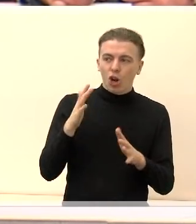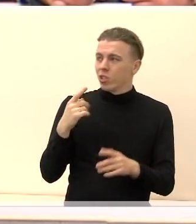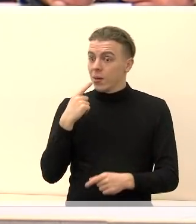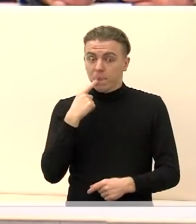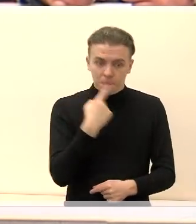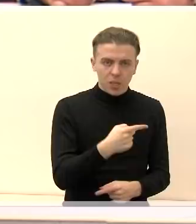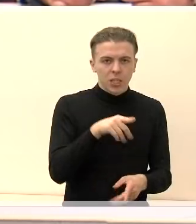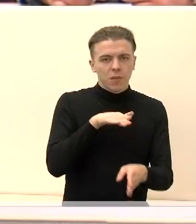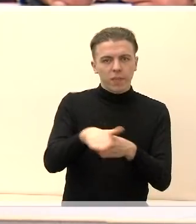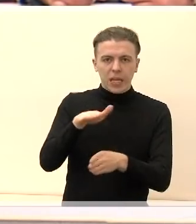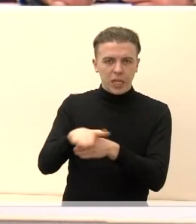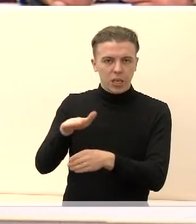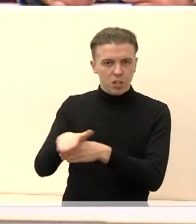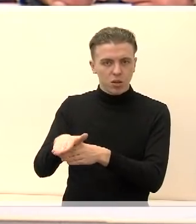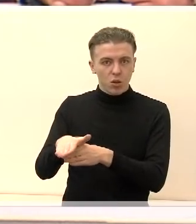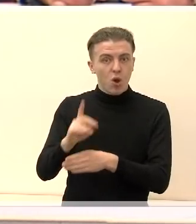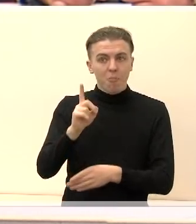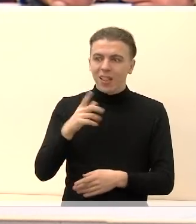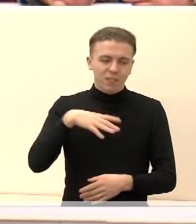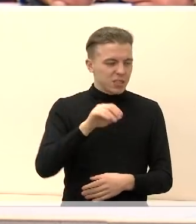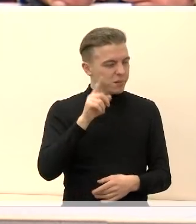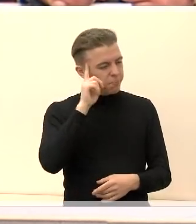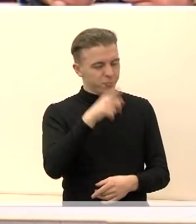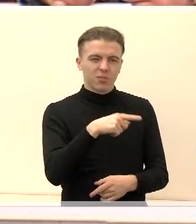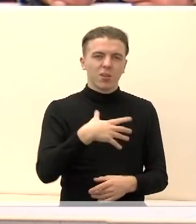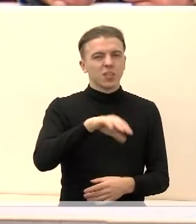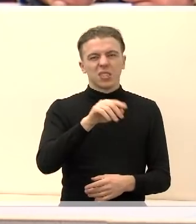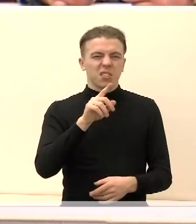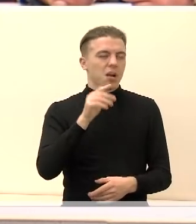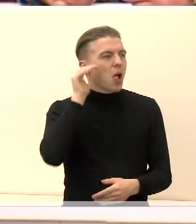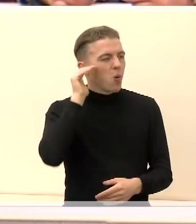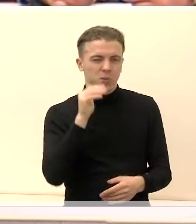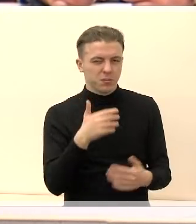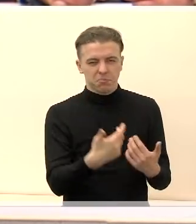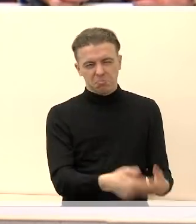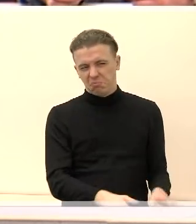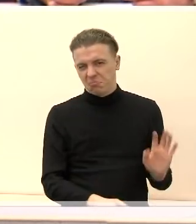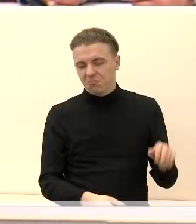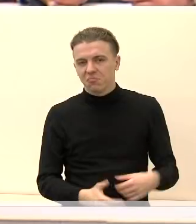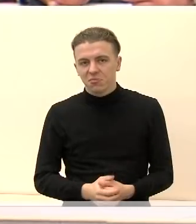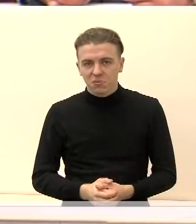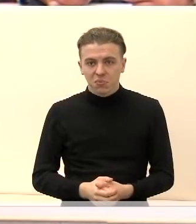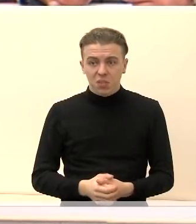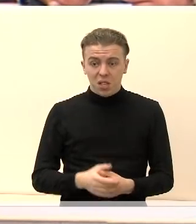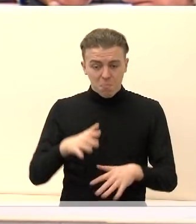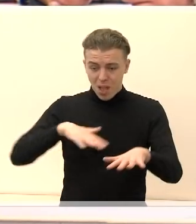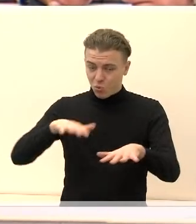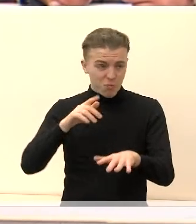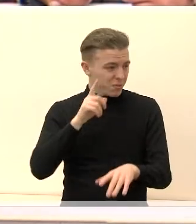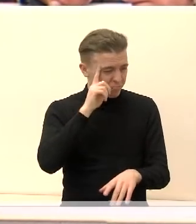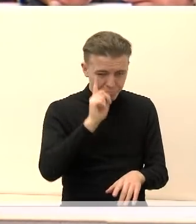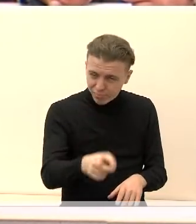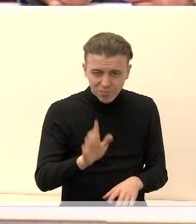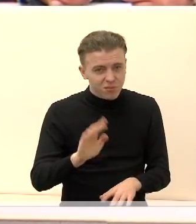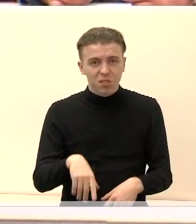paliepimus, bet jo nieks neklauso. Jojo bendruomenės nieks neklauso, jojo pačio nieks neklauso.